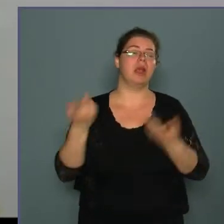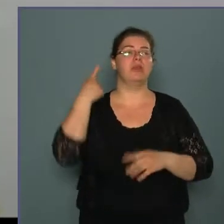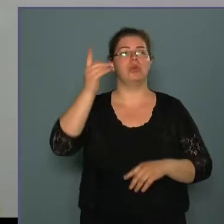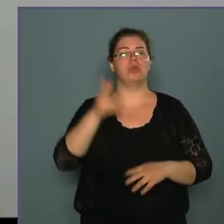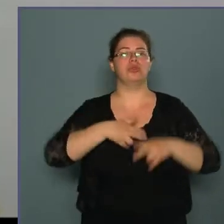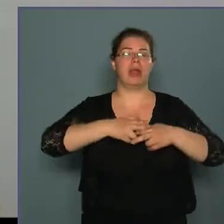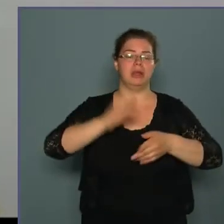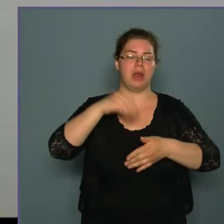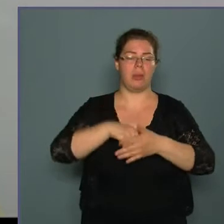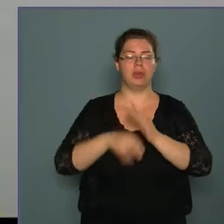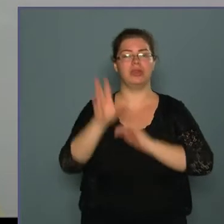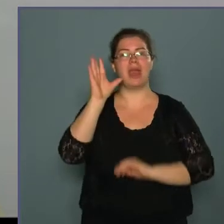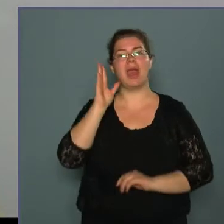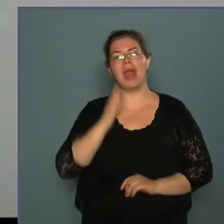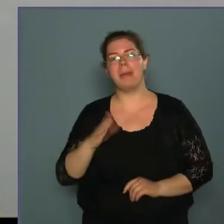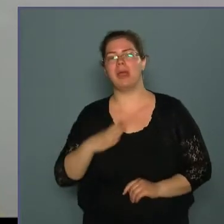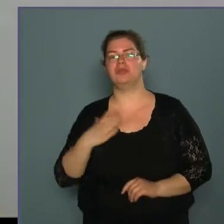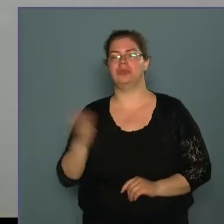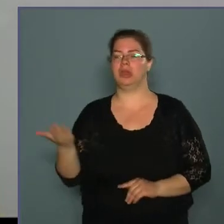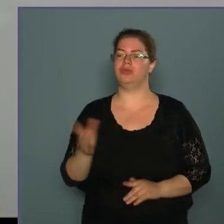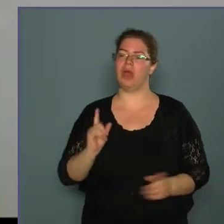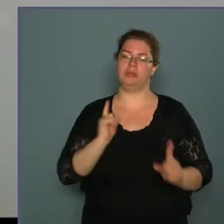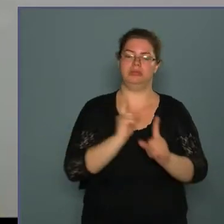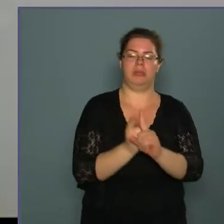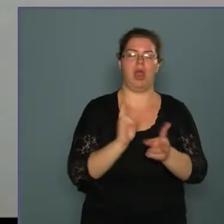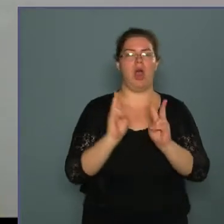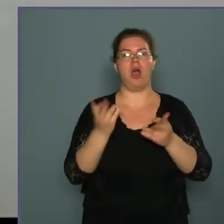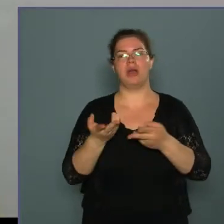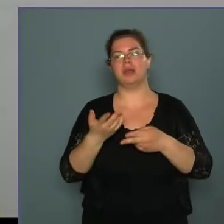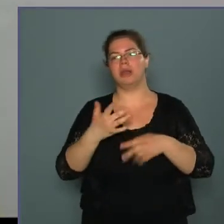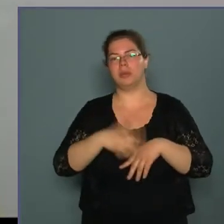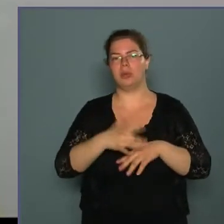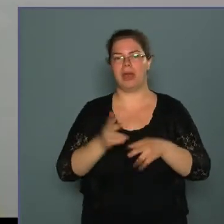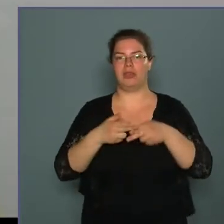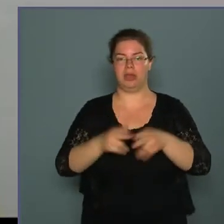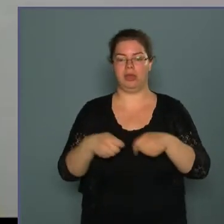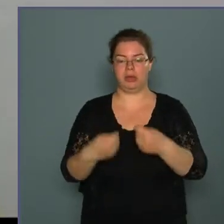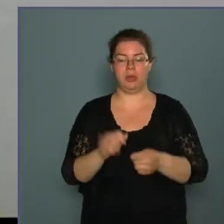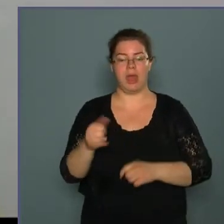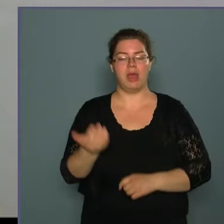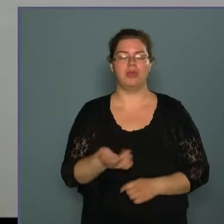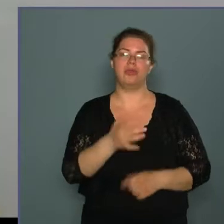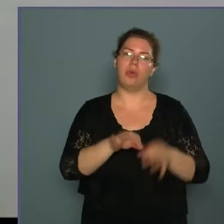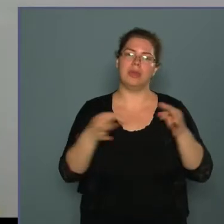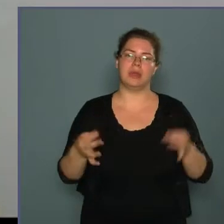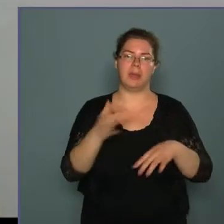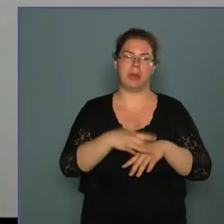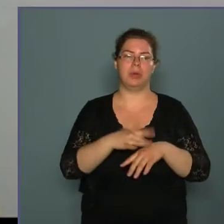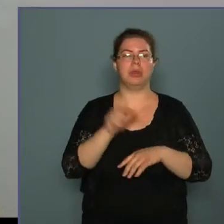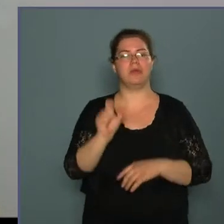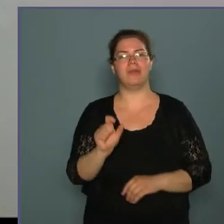tudunk segíteni, hogy emberségesen állunk azokhoz, akik segítséget próbálnak nyújtani, és őszintén megpróbáljuk velük